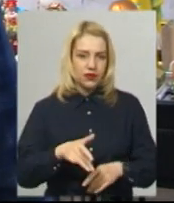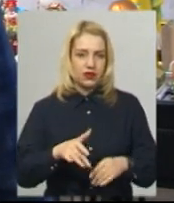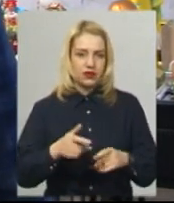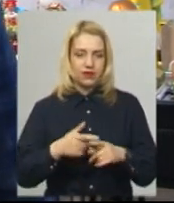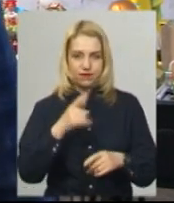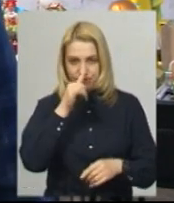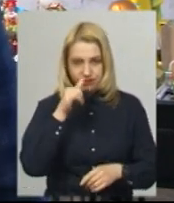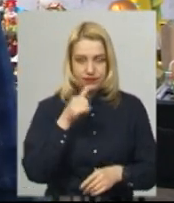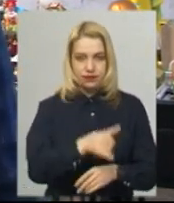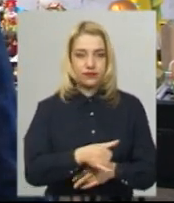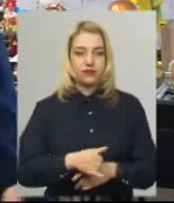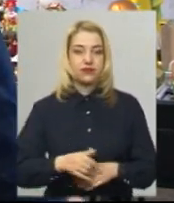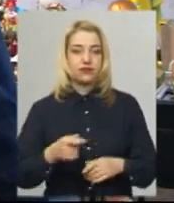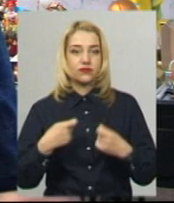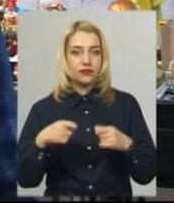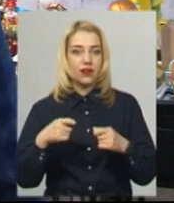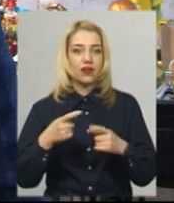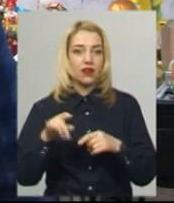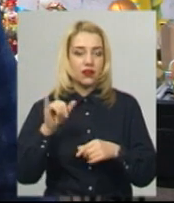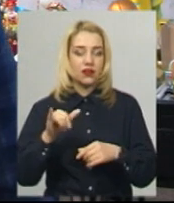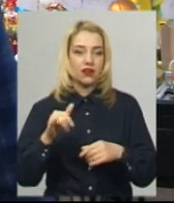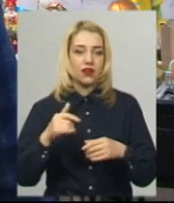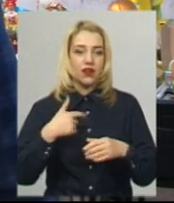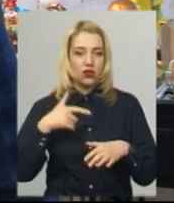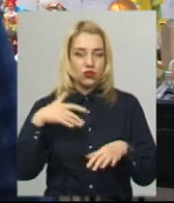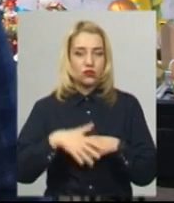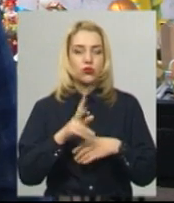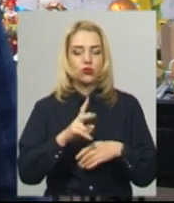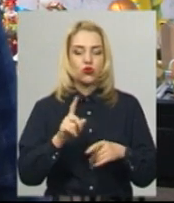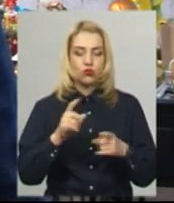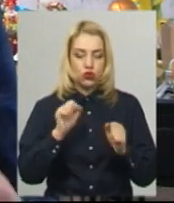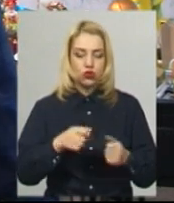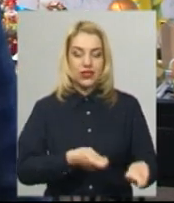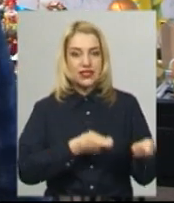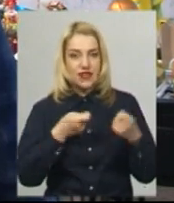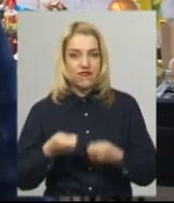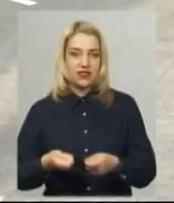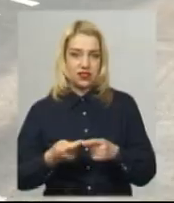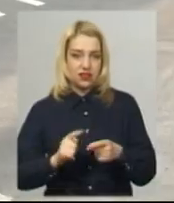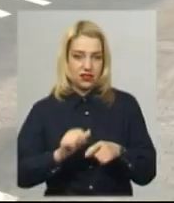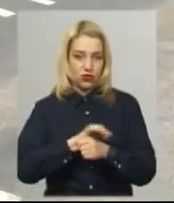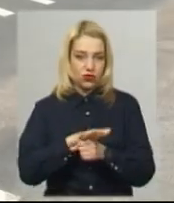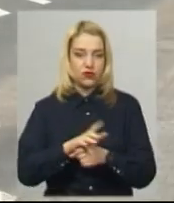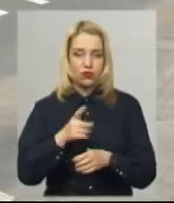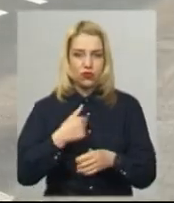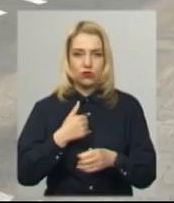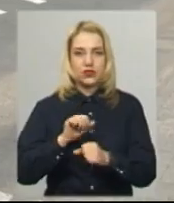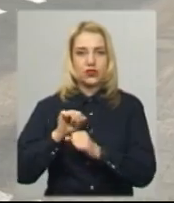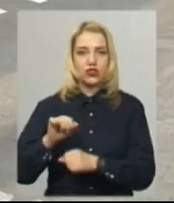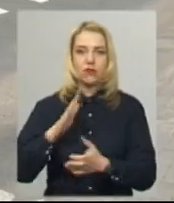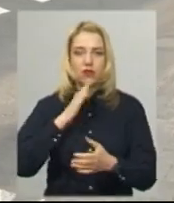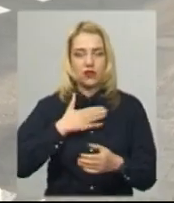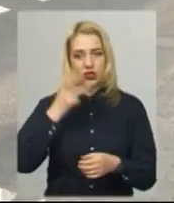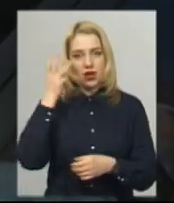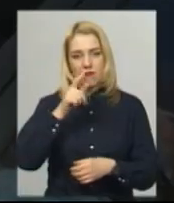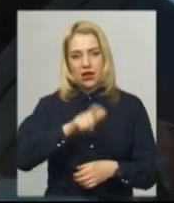унеможливлюємо. Тому ми розуміємо, що нам його можуть провести. І тому, аби захистити хмельничан, ми ставимо блокпости. Жодного водія-порушника за